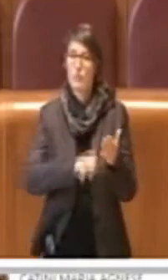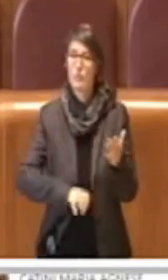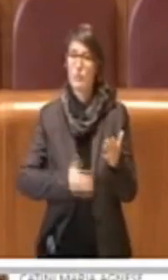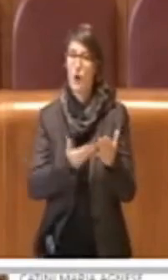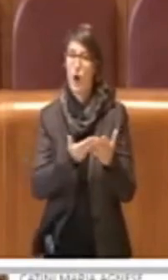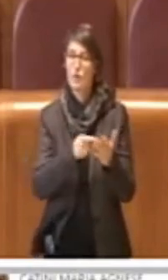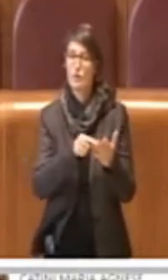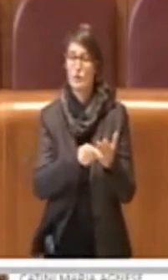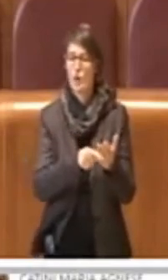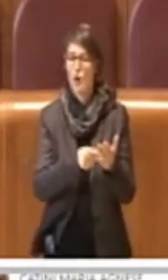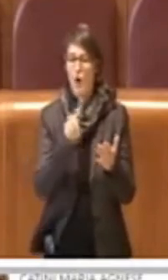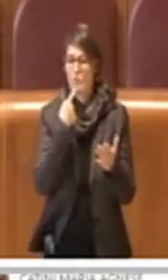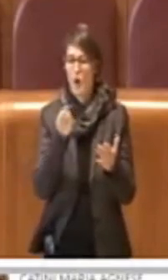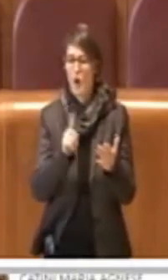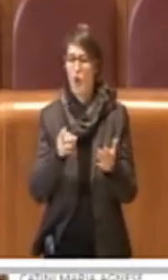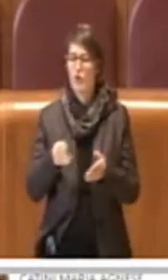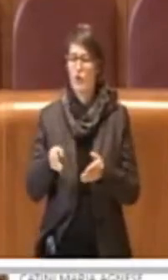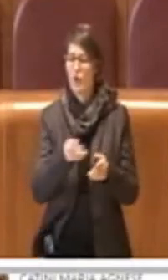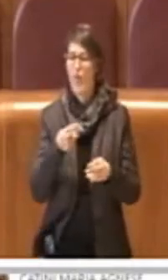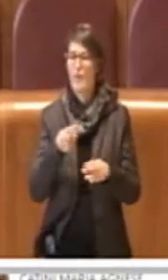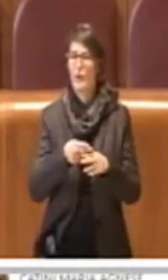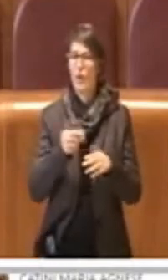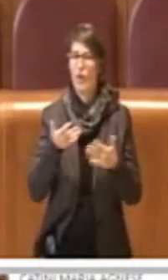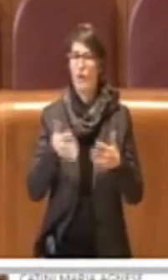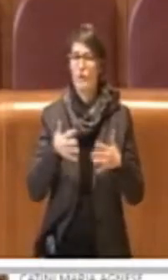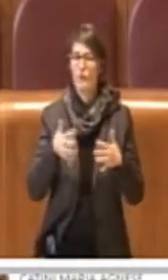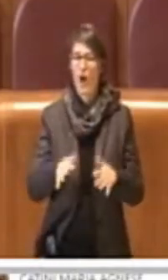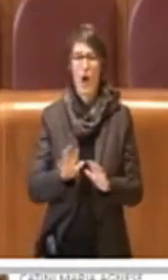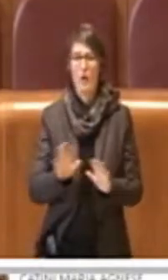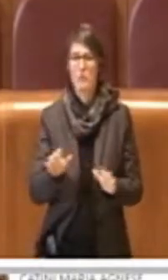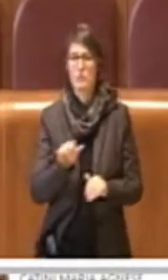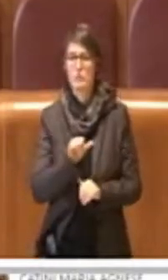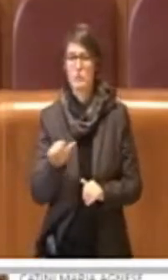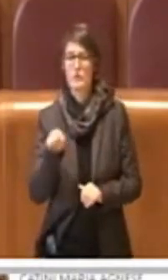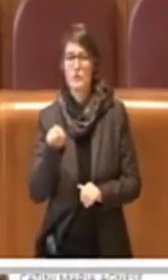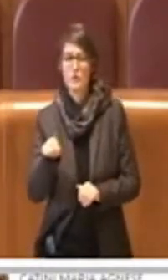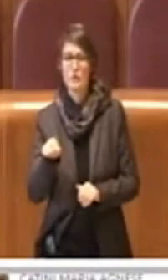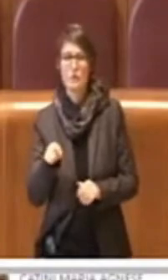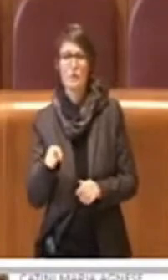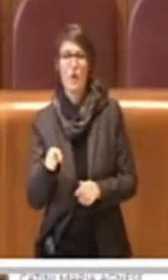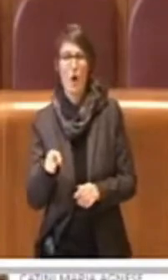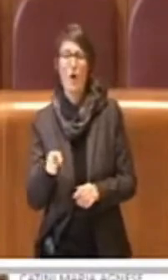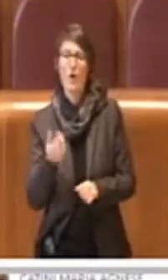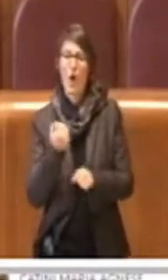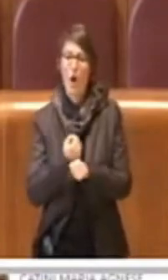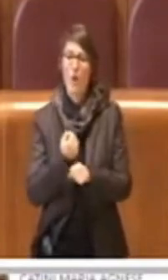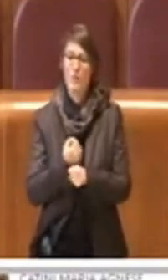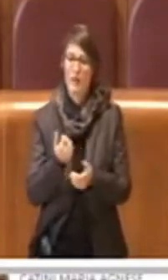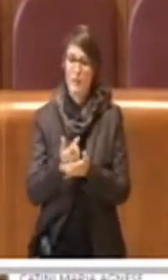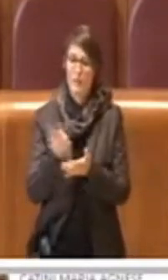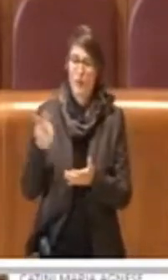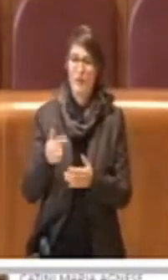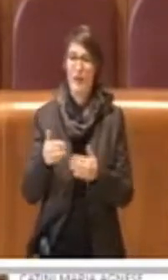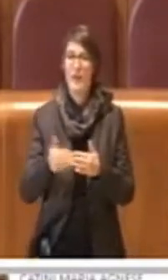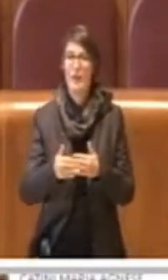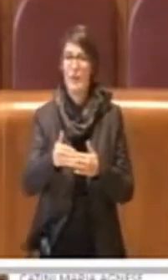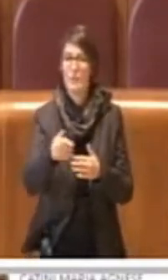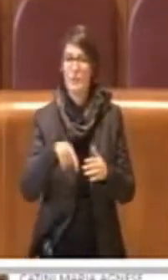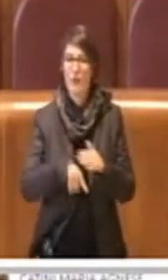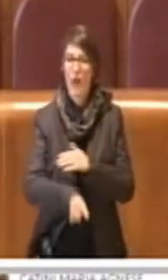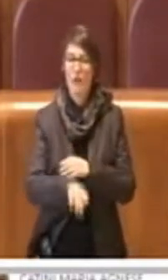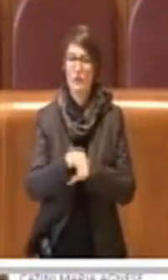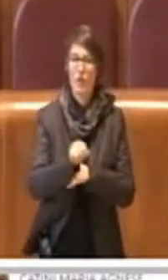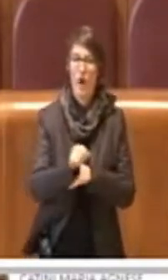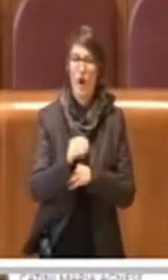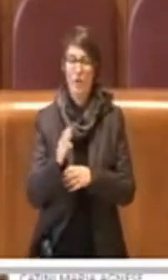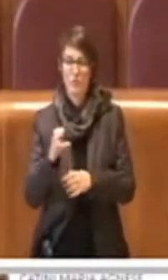percorso che ha fatto Roma, ma in realtà parla di alcune opere importanti, prolungamento Metro A, B, C, Roma